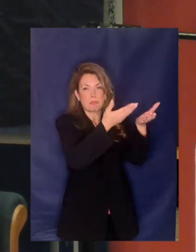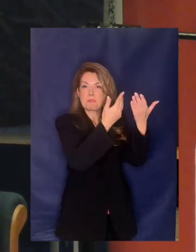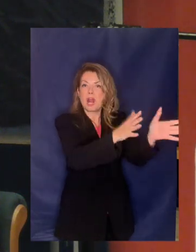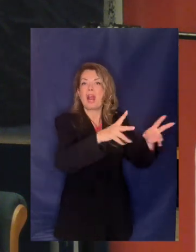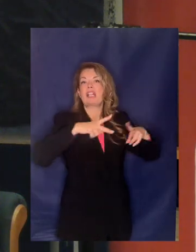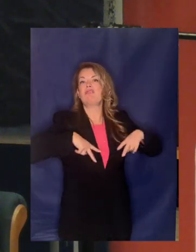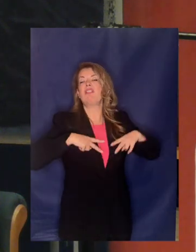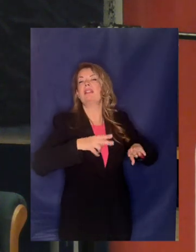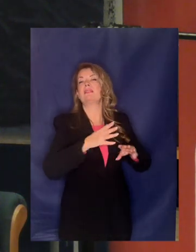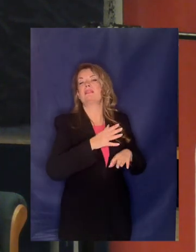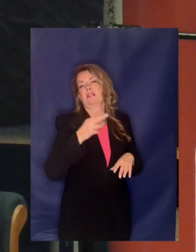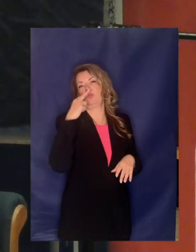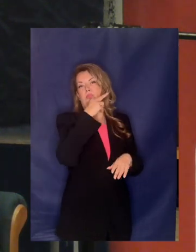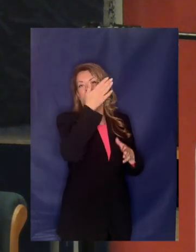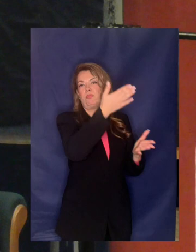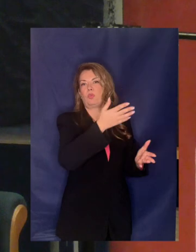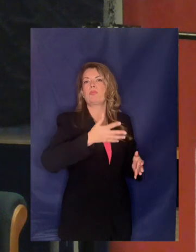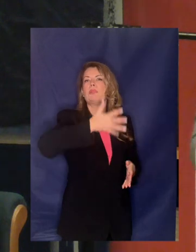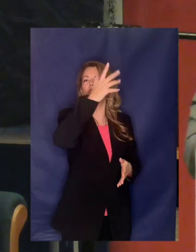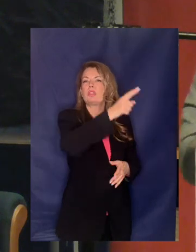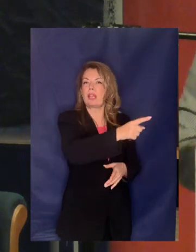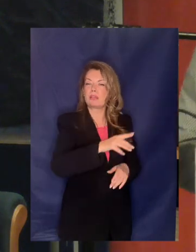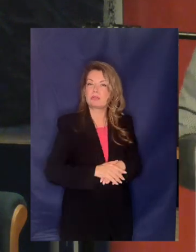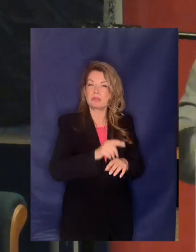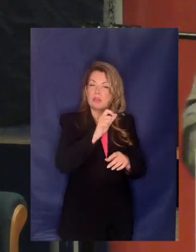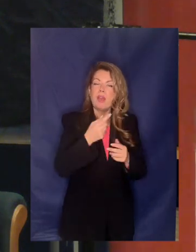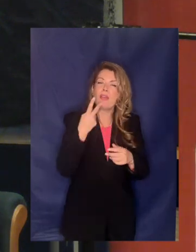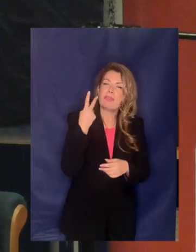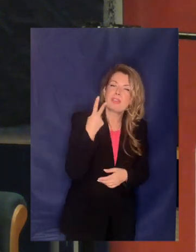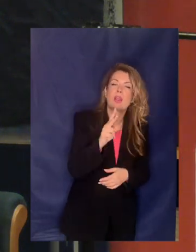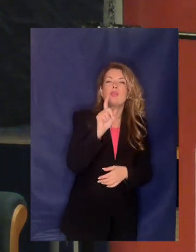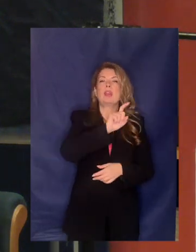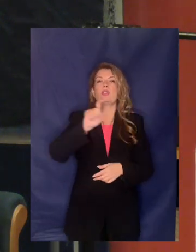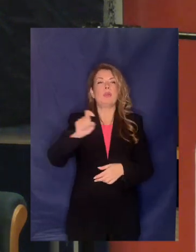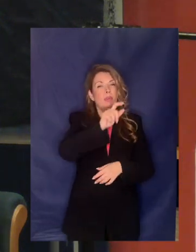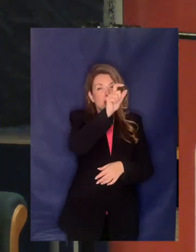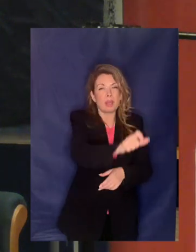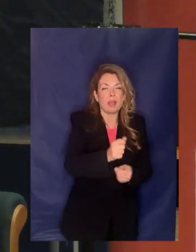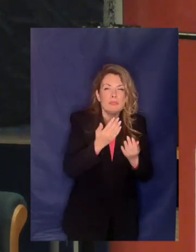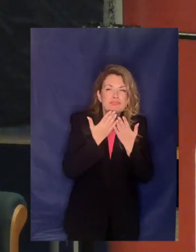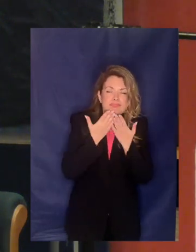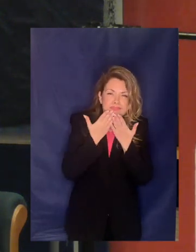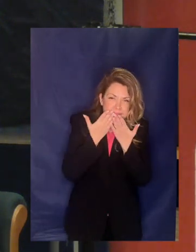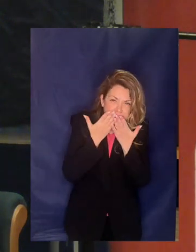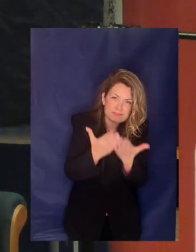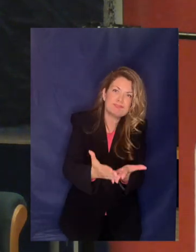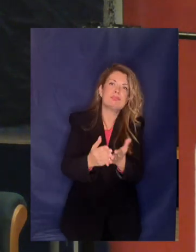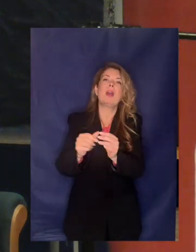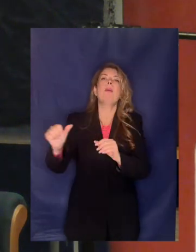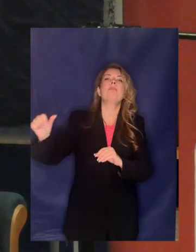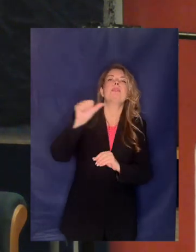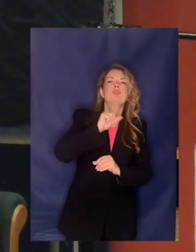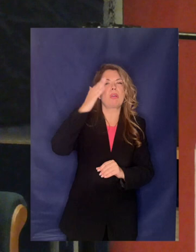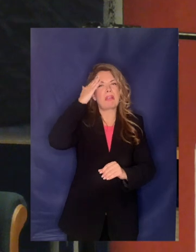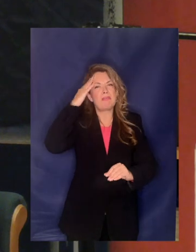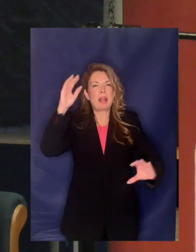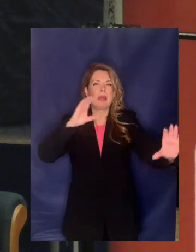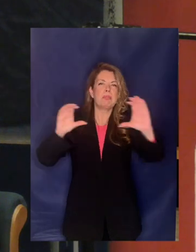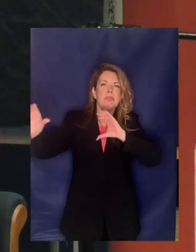η κυβέρνηση Μετσοτάκη ξόδεψε 200 εκατομμύρια με επιστροφές κεφαλαίο με